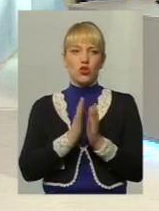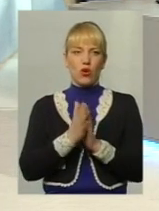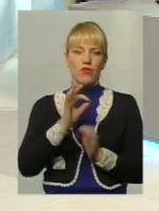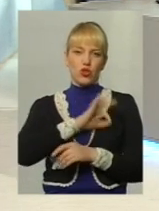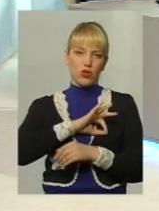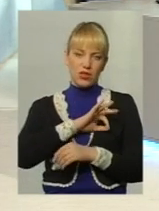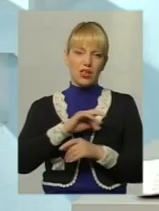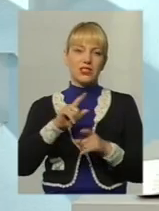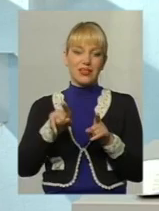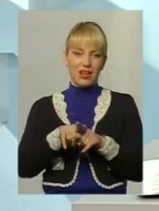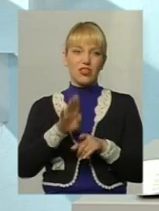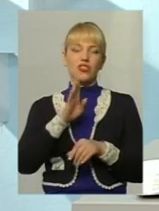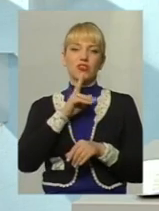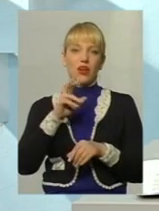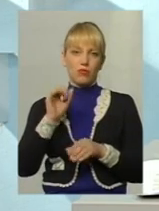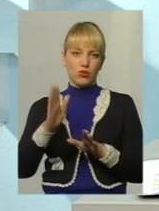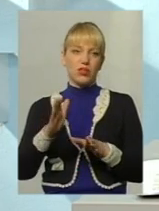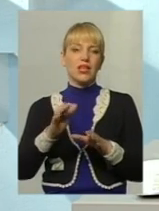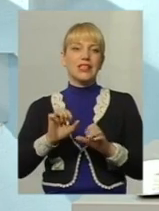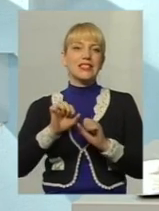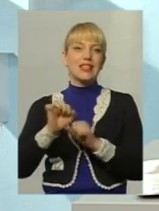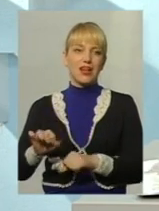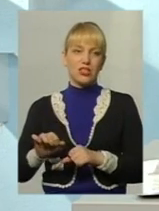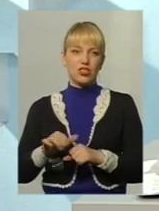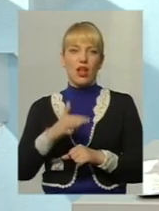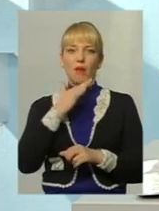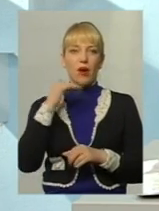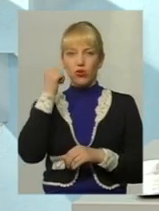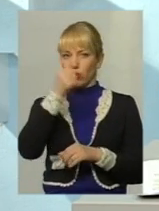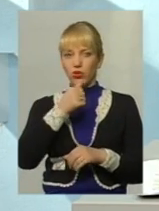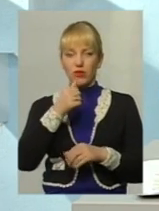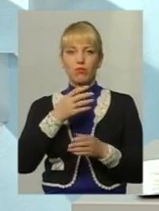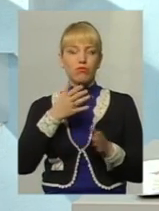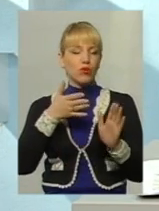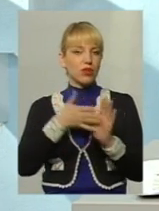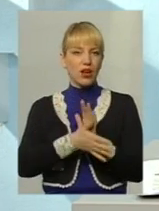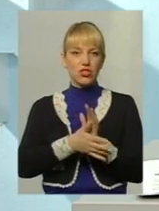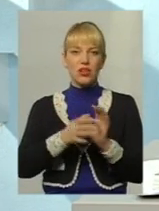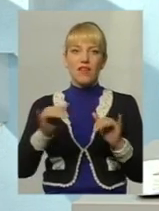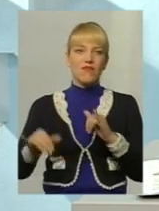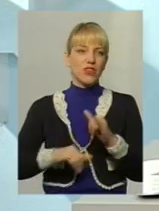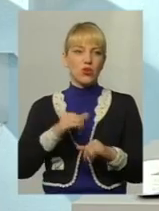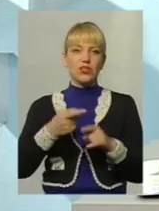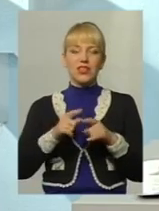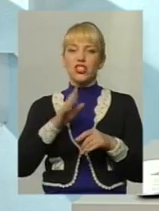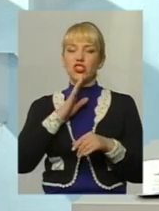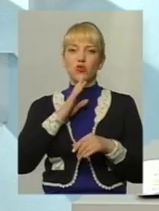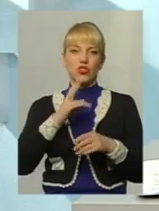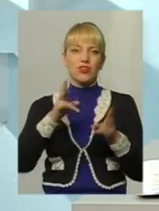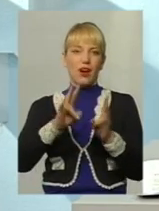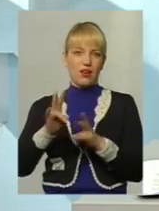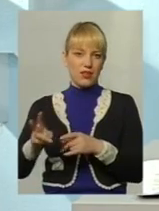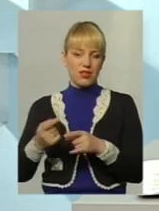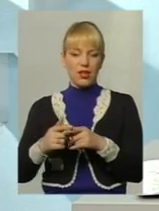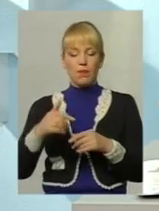Тоді таким чином жінка буде захищена, а не роки потрачені в нікуди. Це жіночі трагедії, трагедії в людей, які